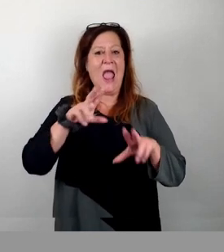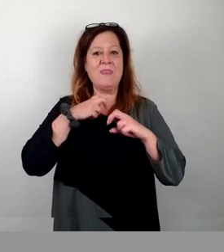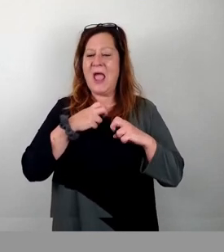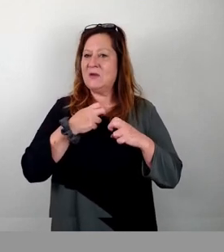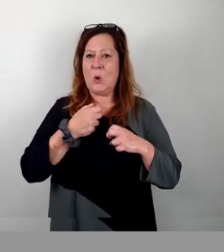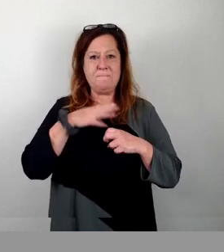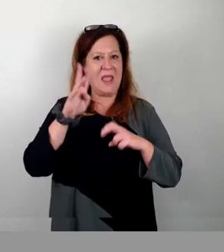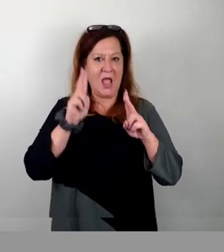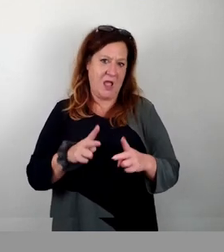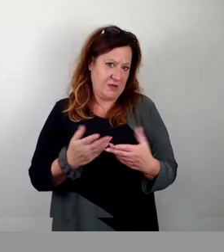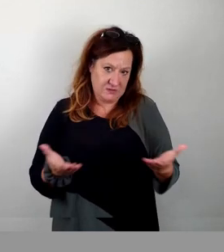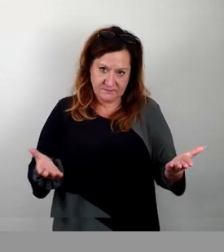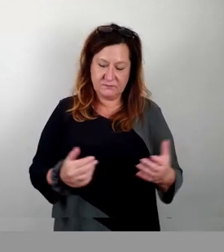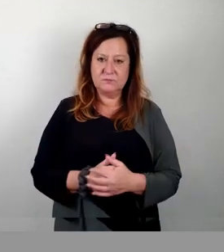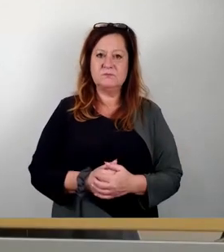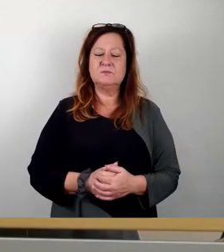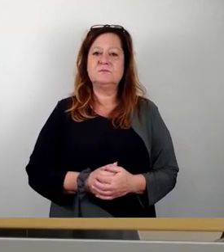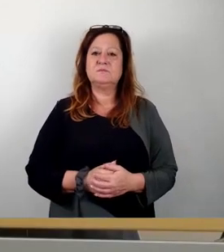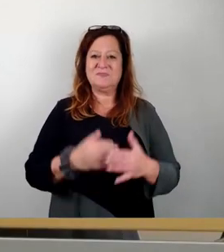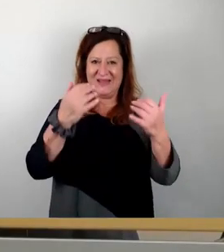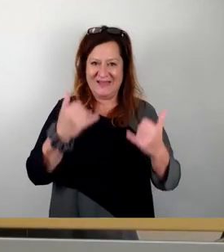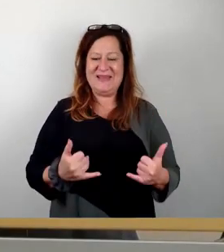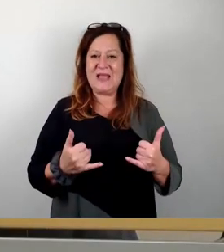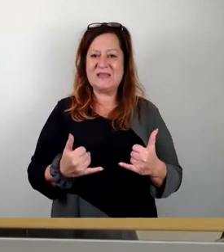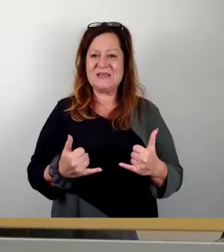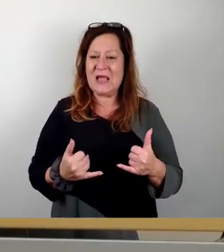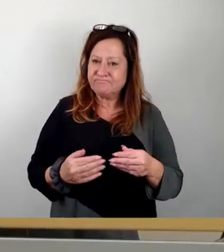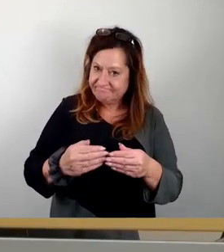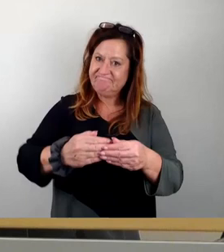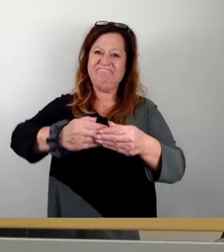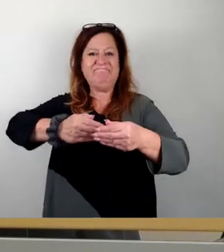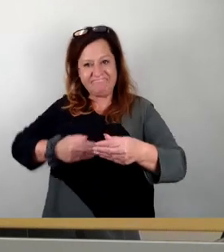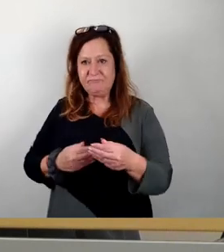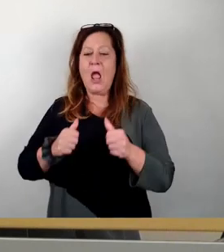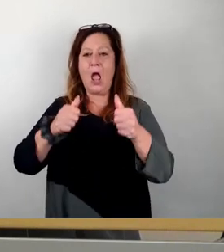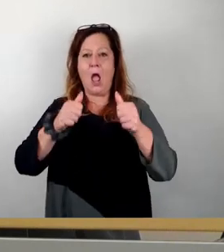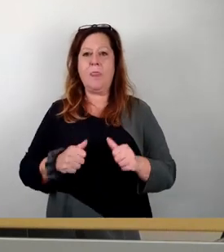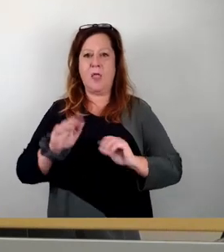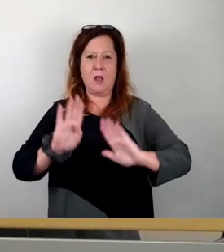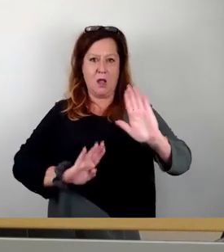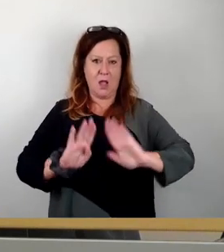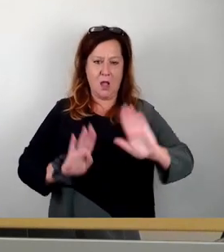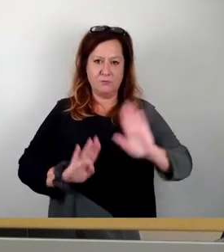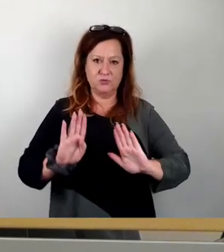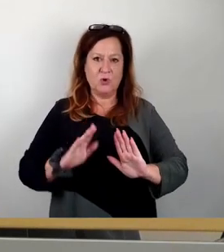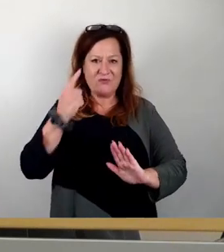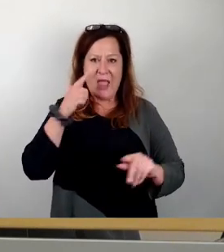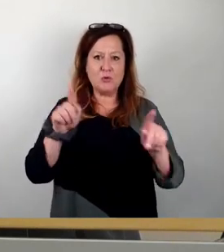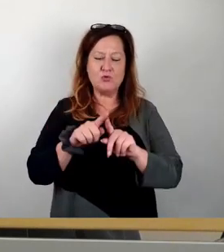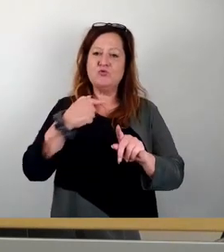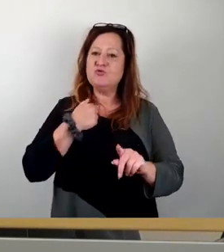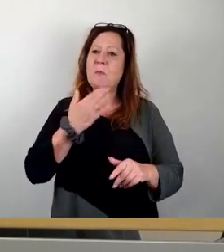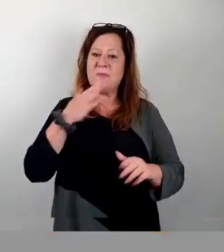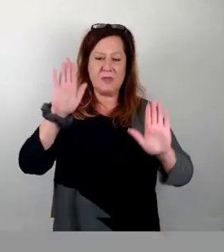Ich stelle den Ursprungsantrag zur Abstimmung. Wer hier zustimmen kann, bitte ich um das Stimmzeichen.